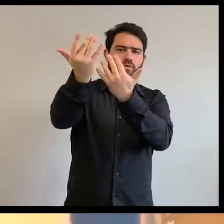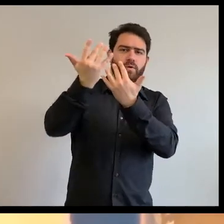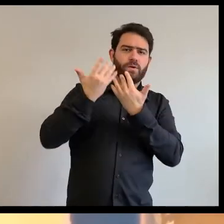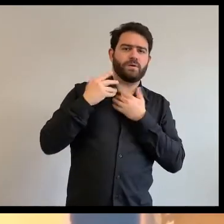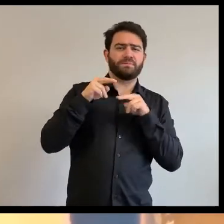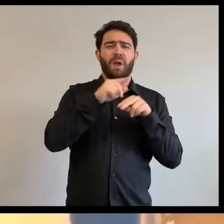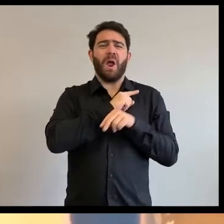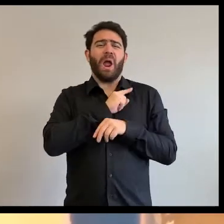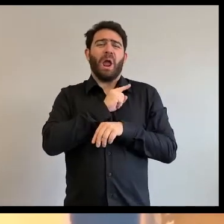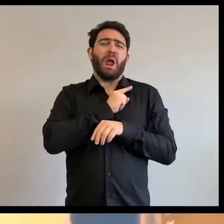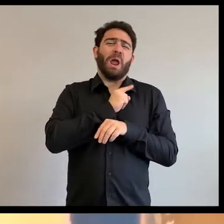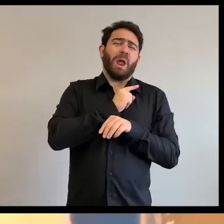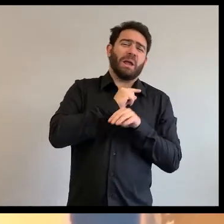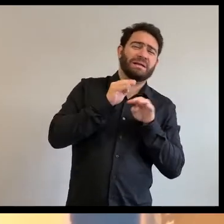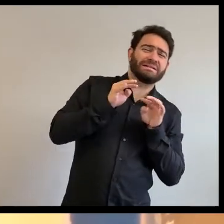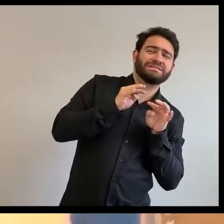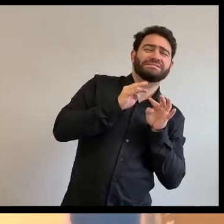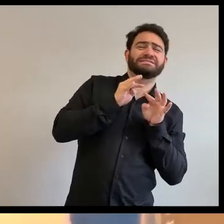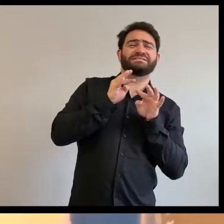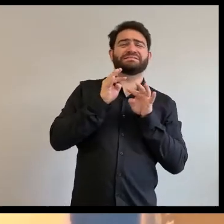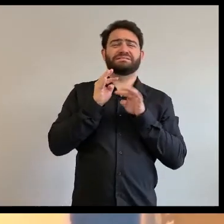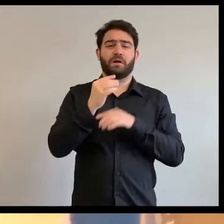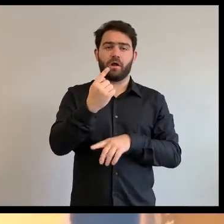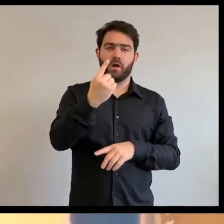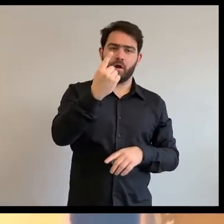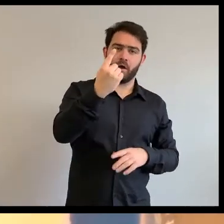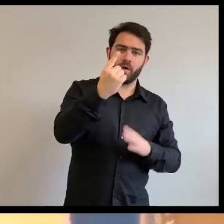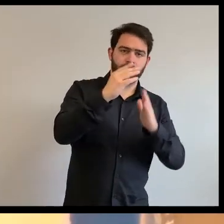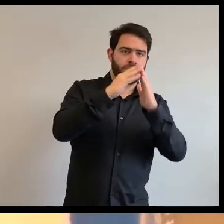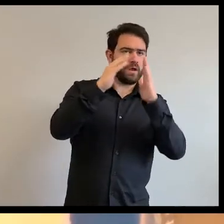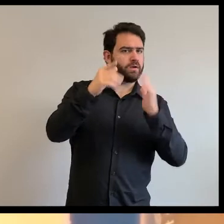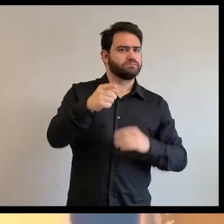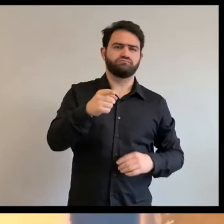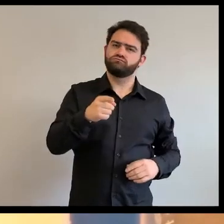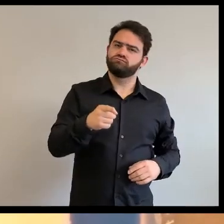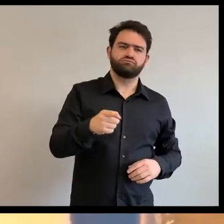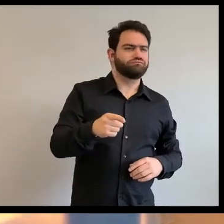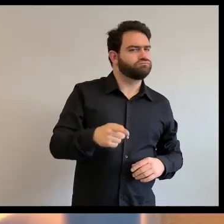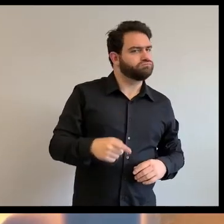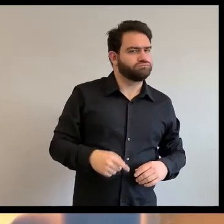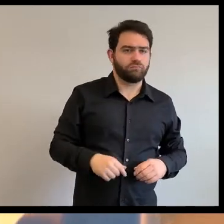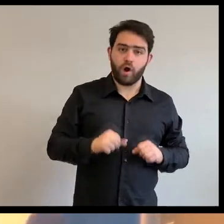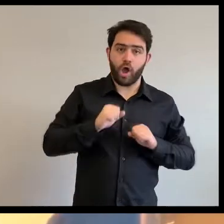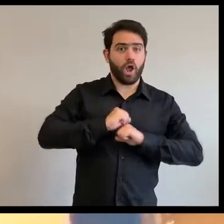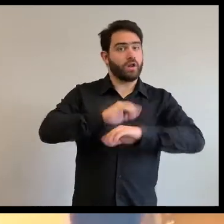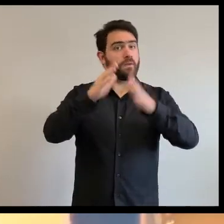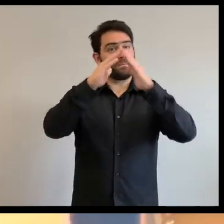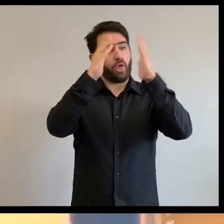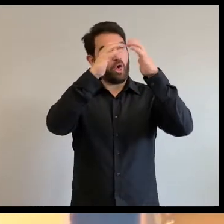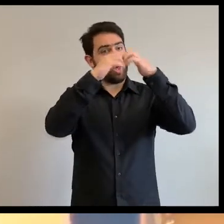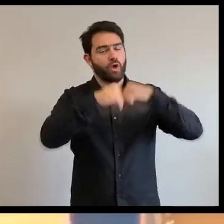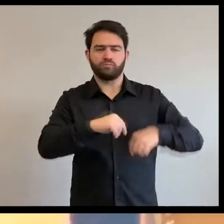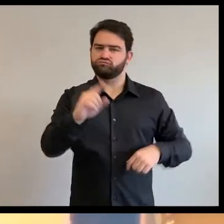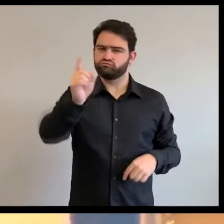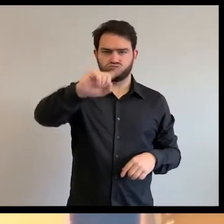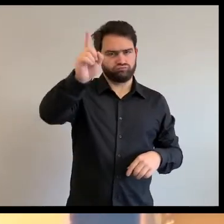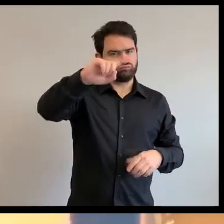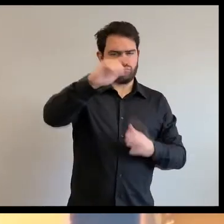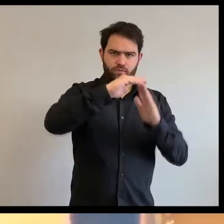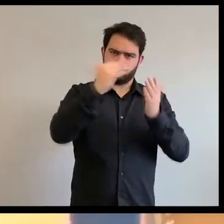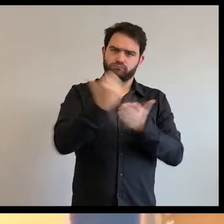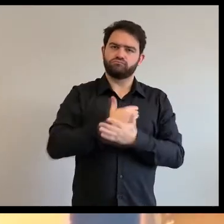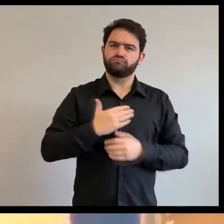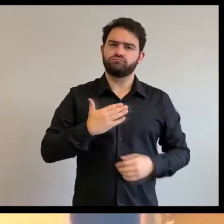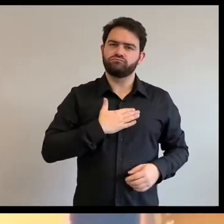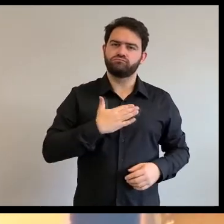volaient en panique. Ils se sont bousculés vers les bouts de la forêt pour observer de loin. Tous les animaux étaient effrayés mais